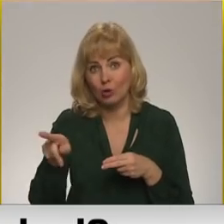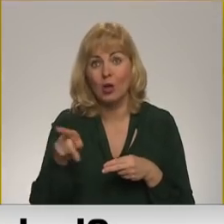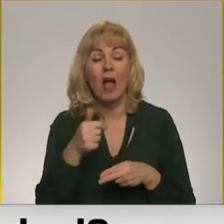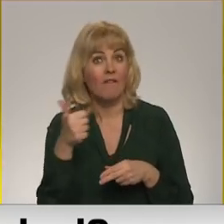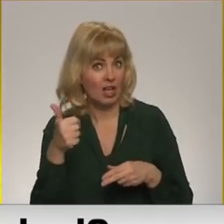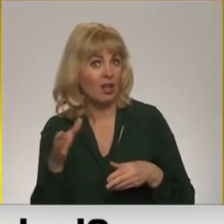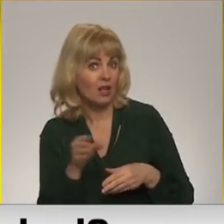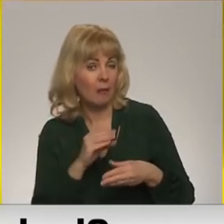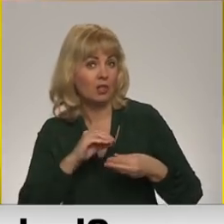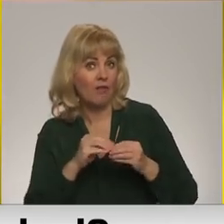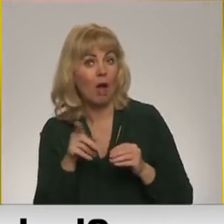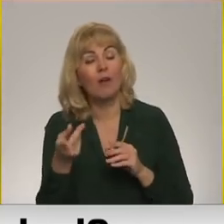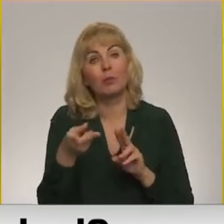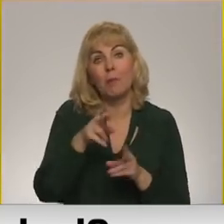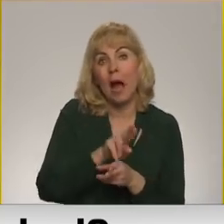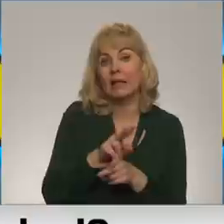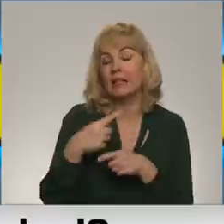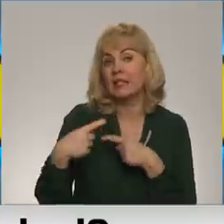vērā un varbūt mainīs savu taktiku?